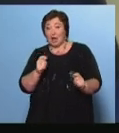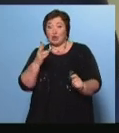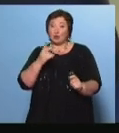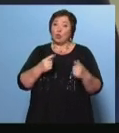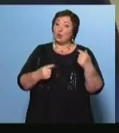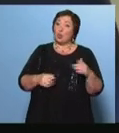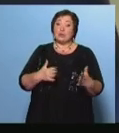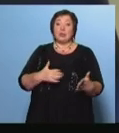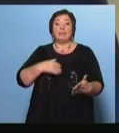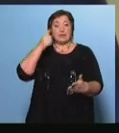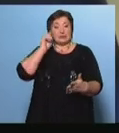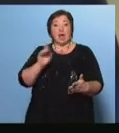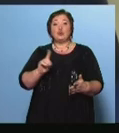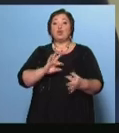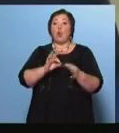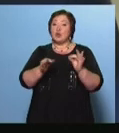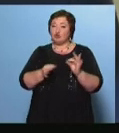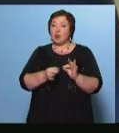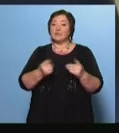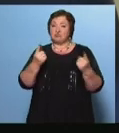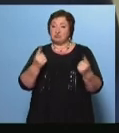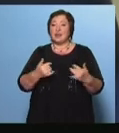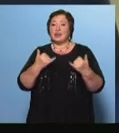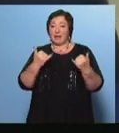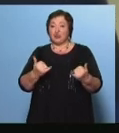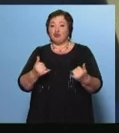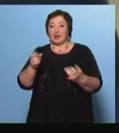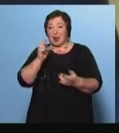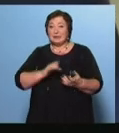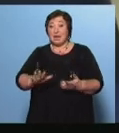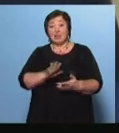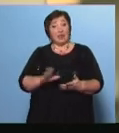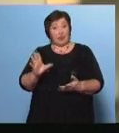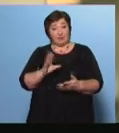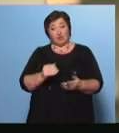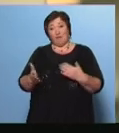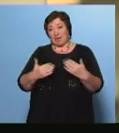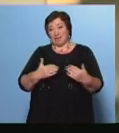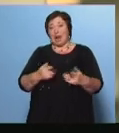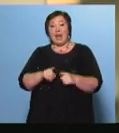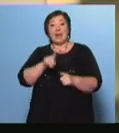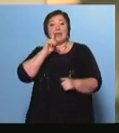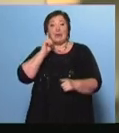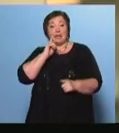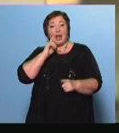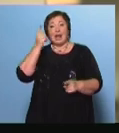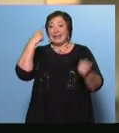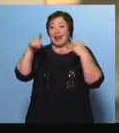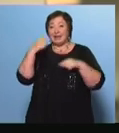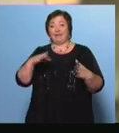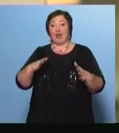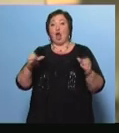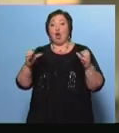другой стороны мы знаем, что Ижевск значит для страны И в общем здесь все взаимно Вот эта молодая креативная команда, ее дух